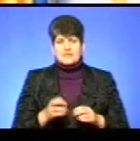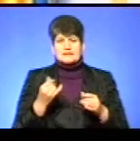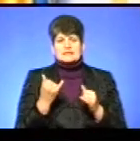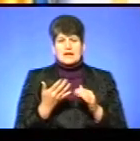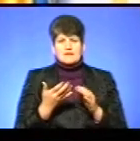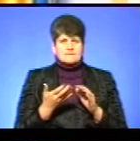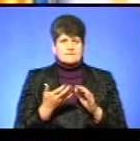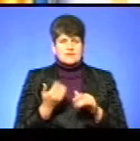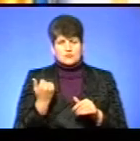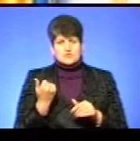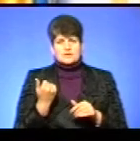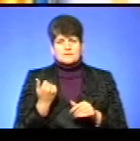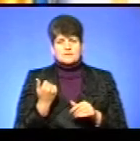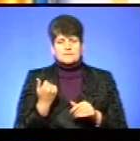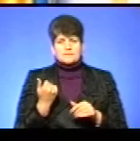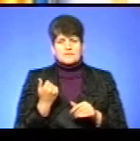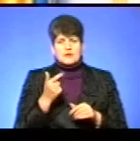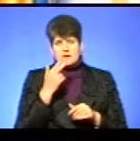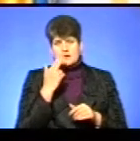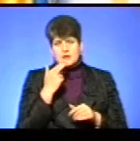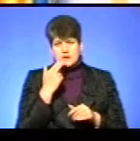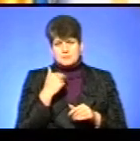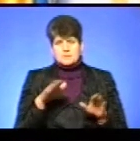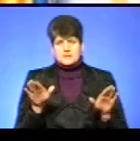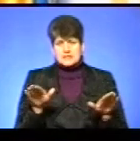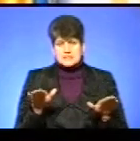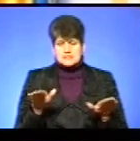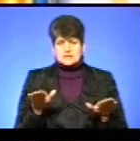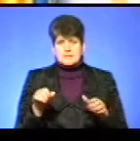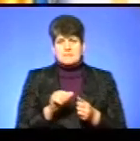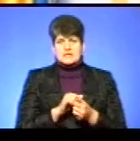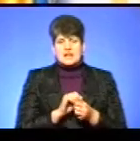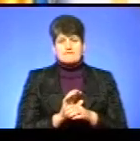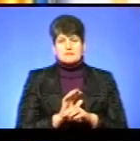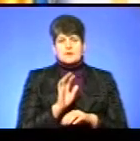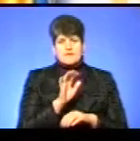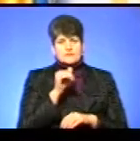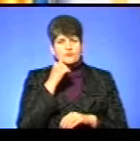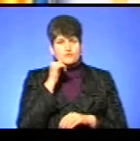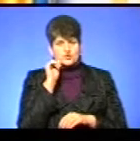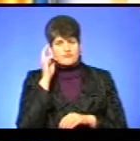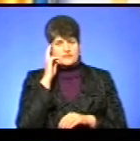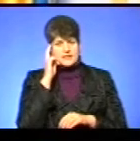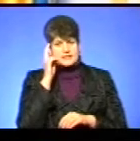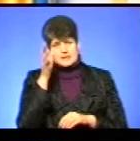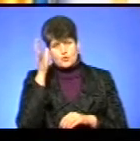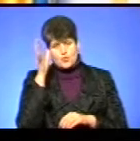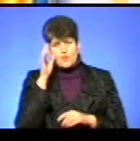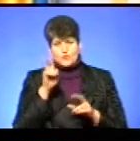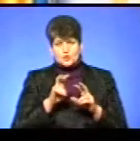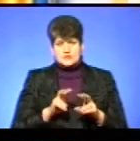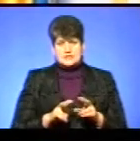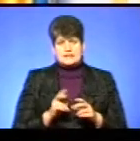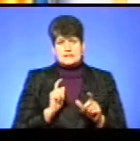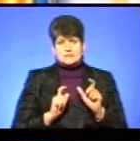вірусоносійства, грипу птиці, матеріал направлений вчора в Київський науковий дослідний інститут